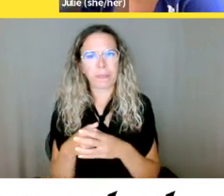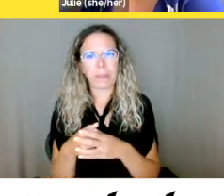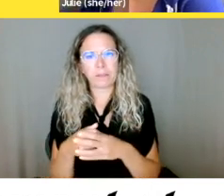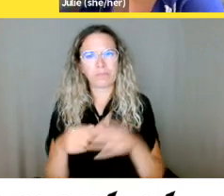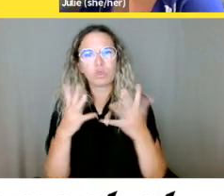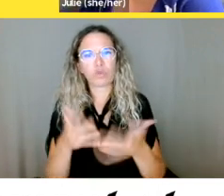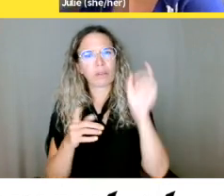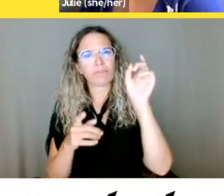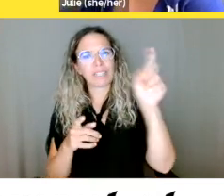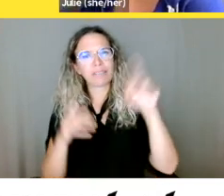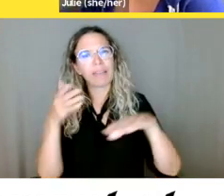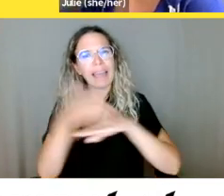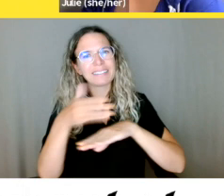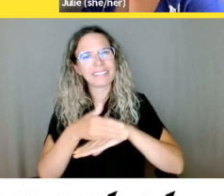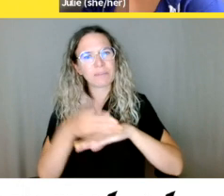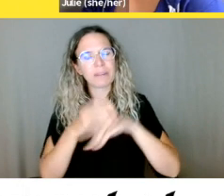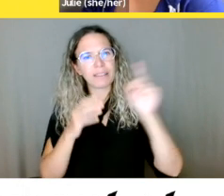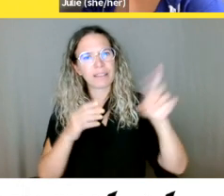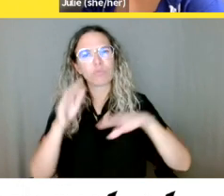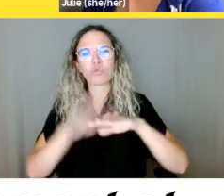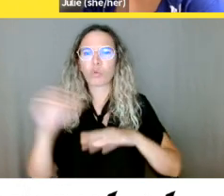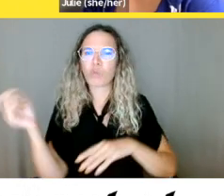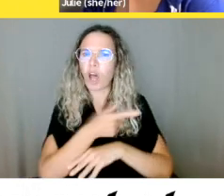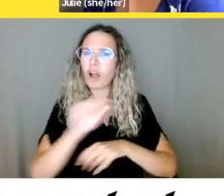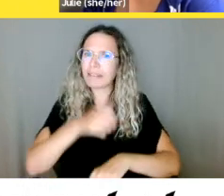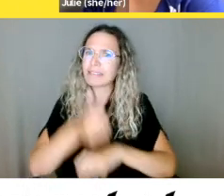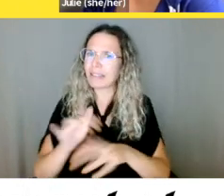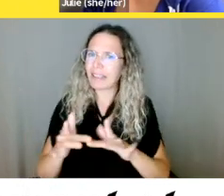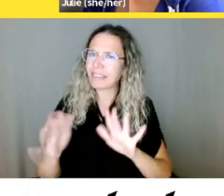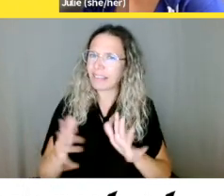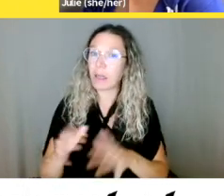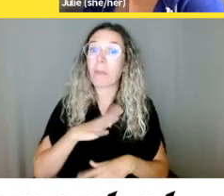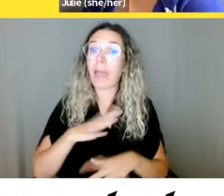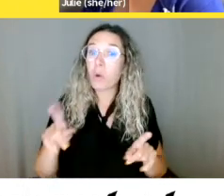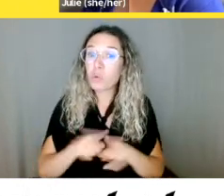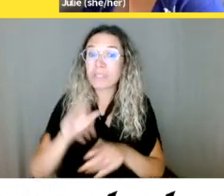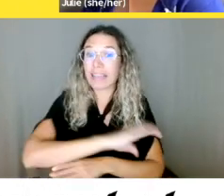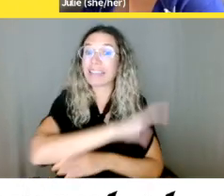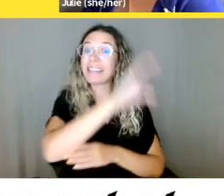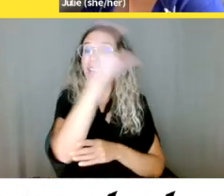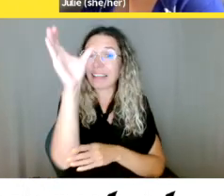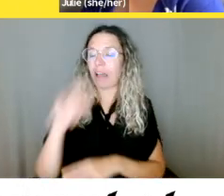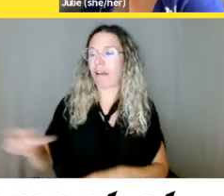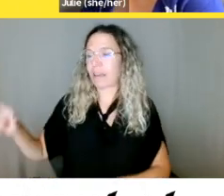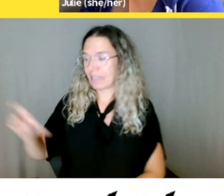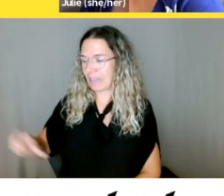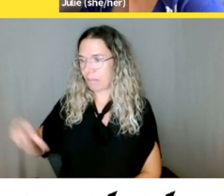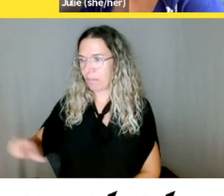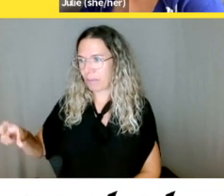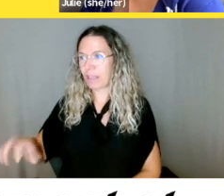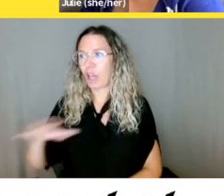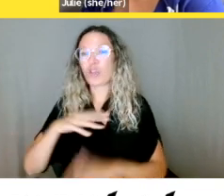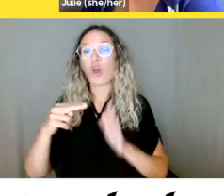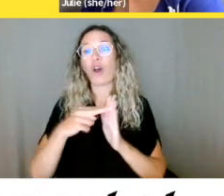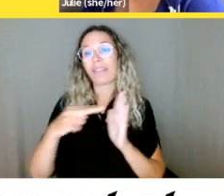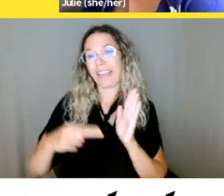Canada et au Québec, il existe des normes garantissant l'accessibilité aux sites web gouvernementaux. pour ce qui